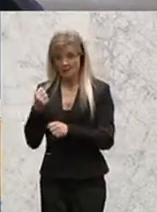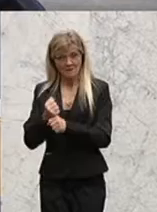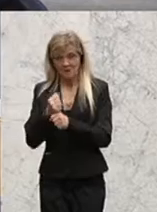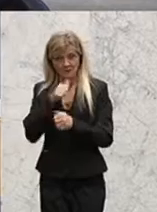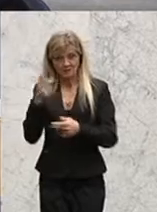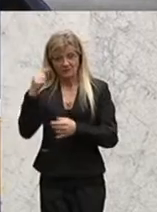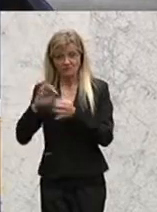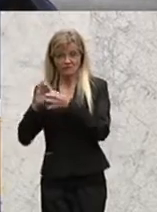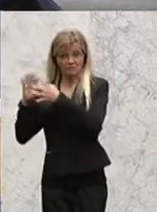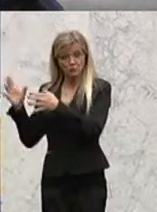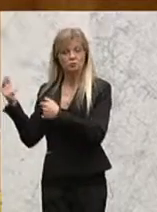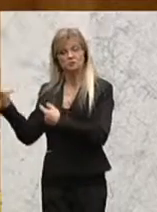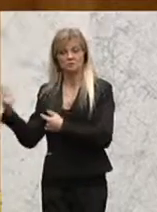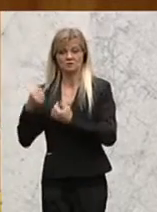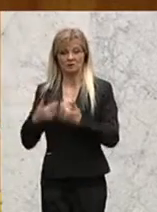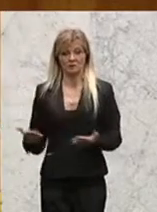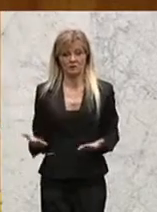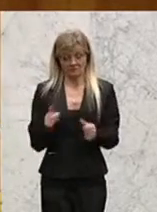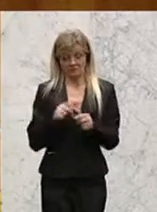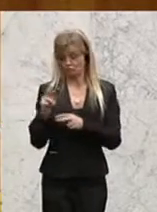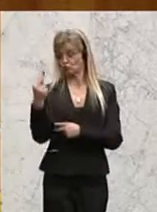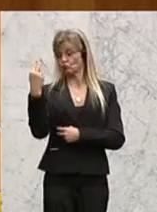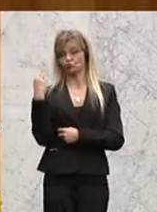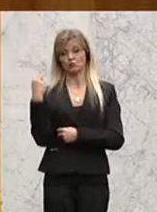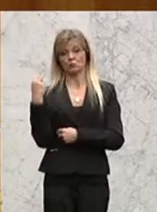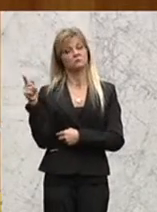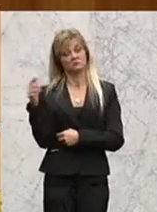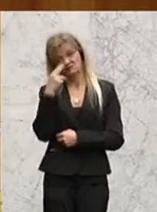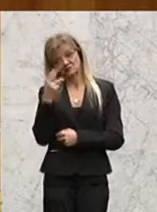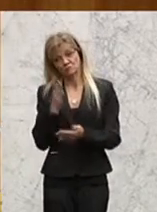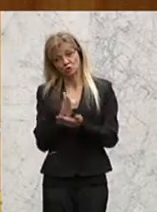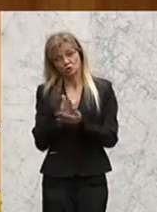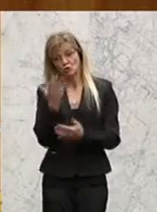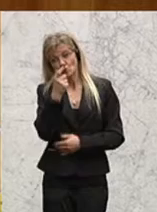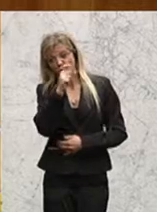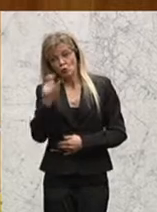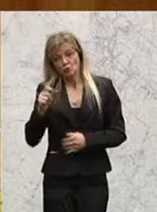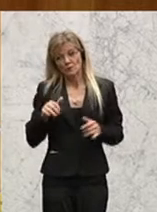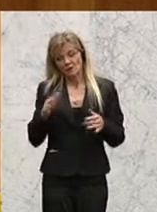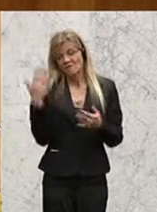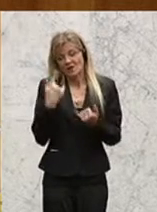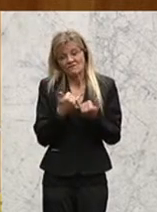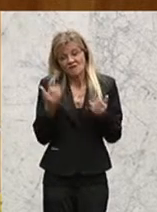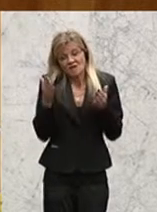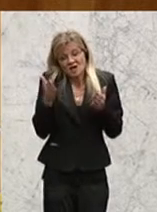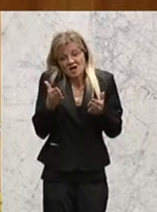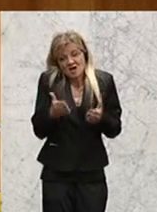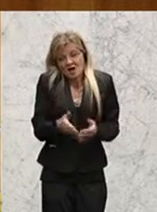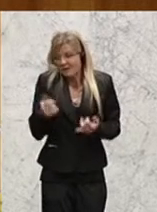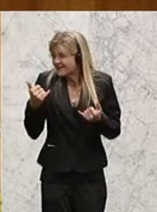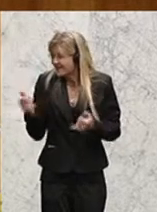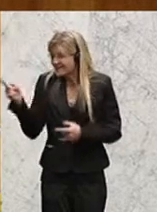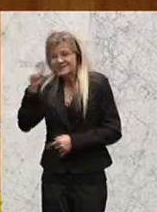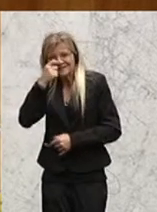wenn man jetzt in der Nachschau zurückschaut, sieht man, dass diese 500 Millionen ein Grab waren. Mittlerweile ist dieses Gaskraftwerk